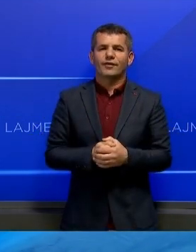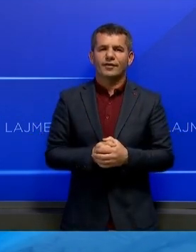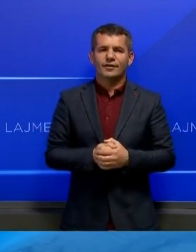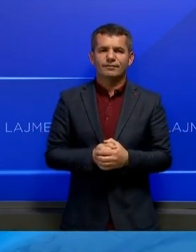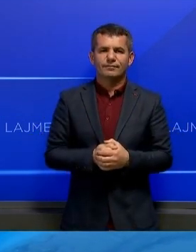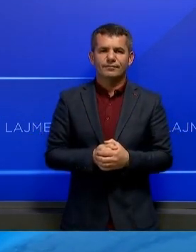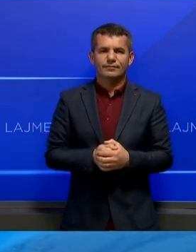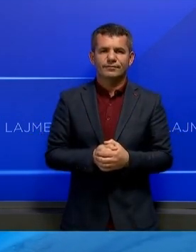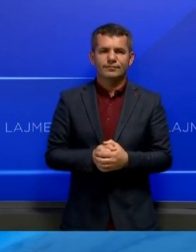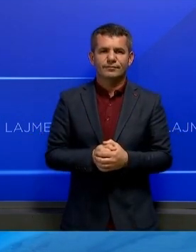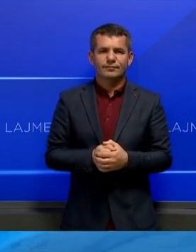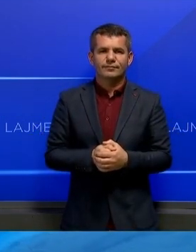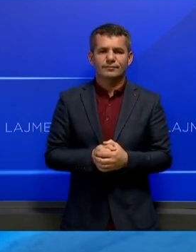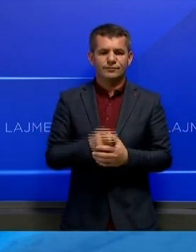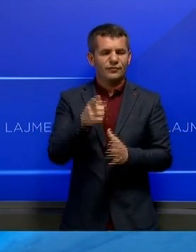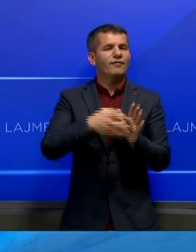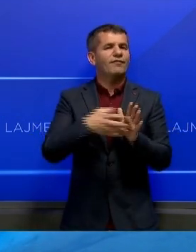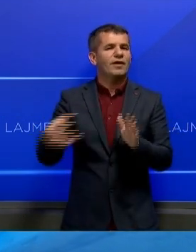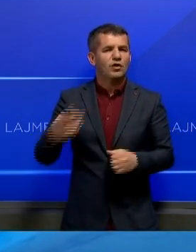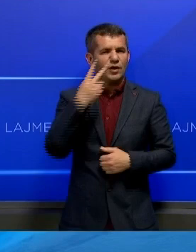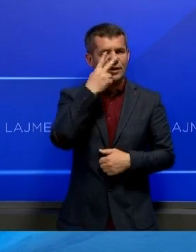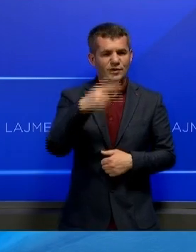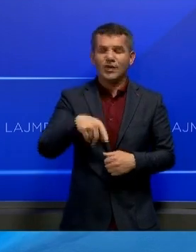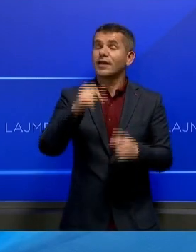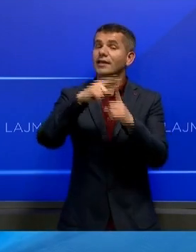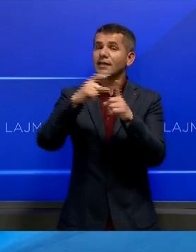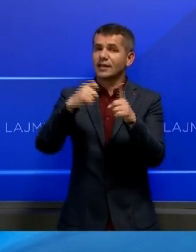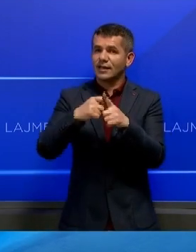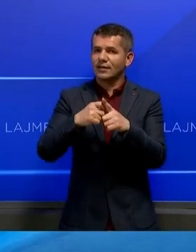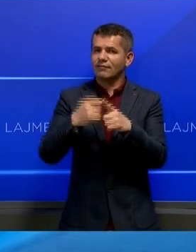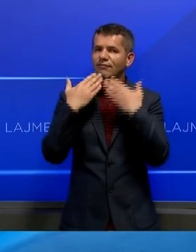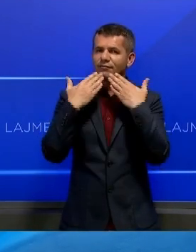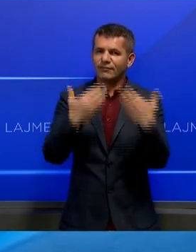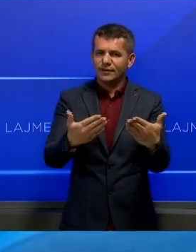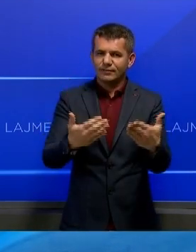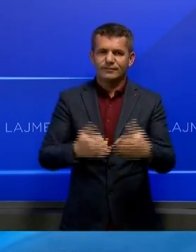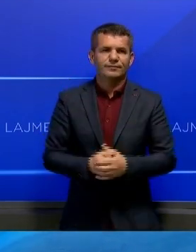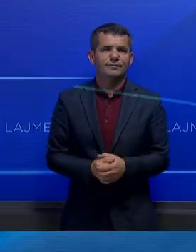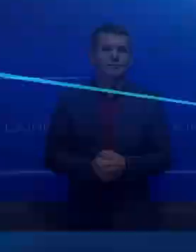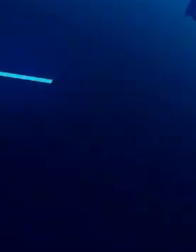zonjes Valdete Doaka. Ju vazhdojnit të qëndroni me RTK, tani miru po afshe.